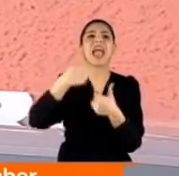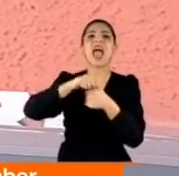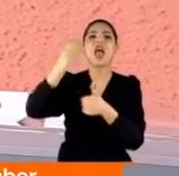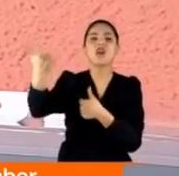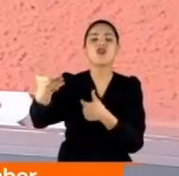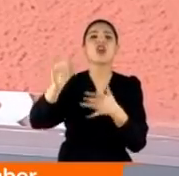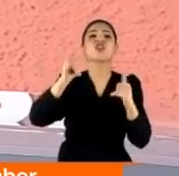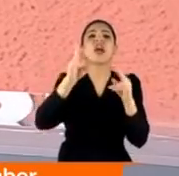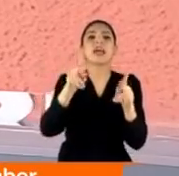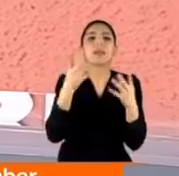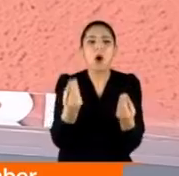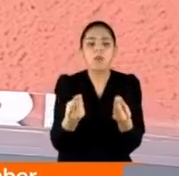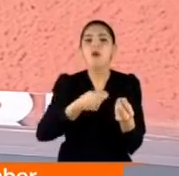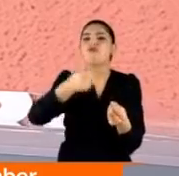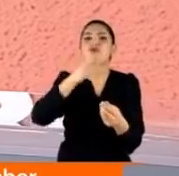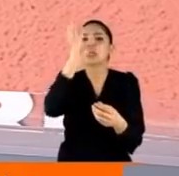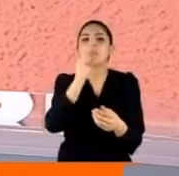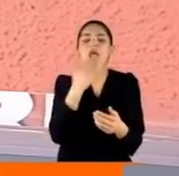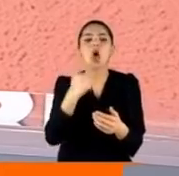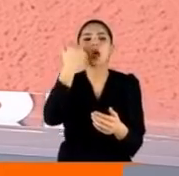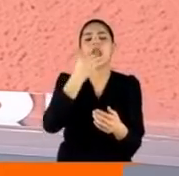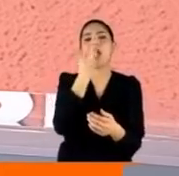Şaka gibi ama ortada vurulan kimse yoktu.